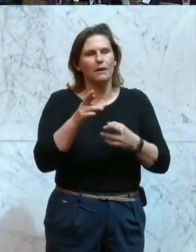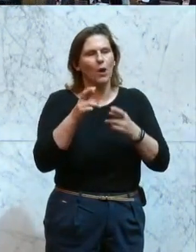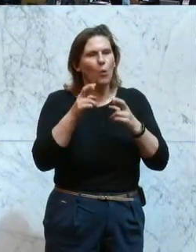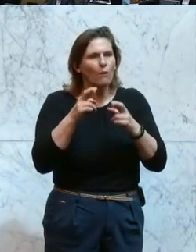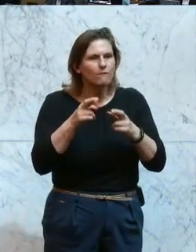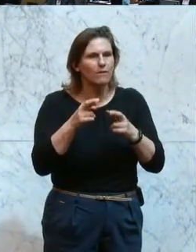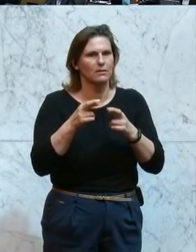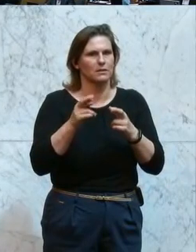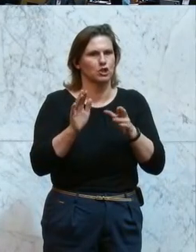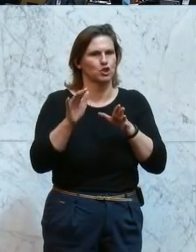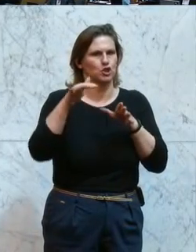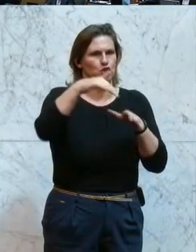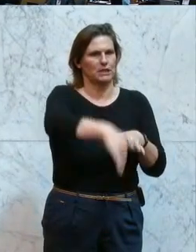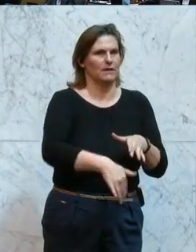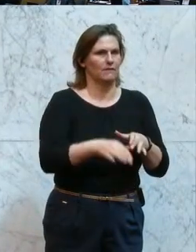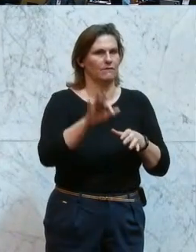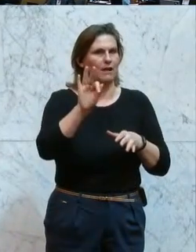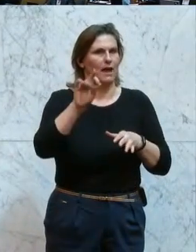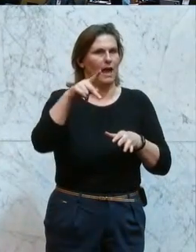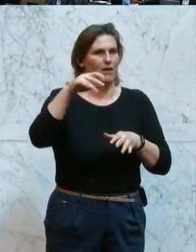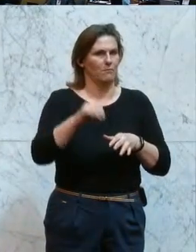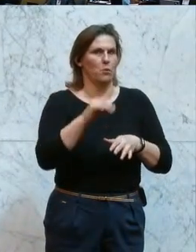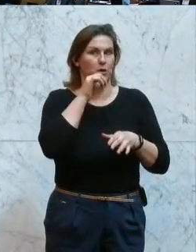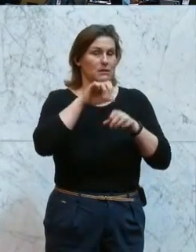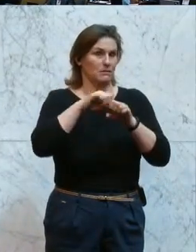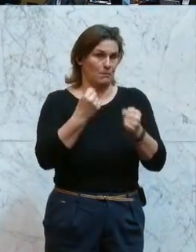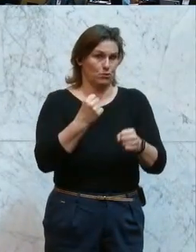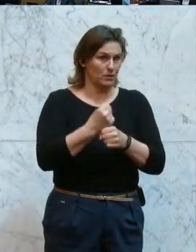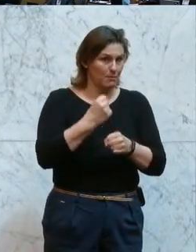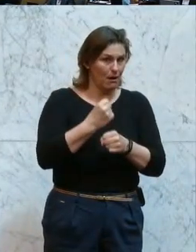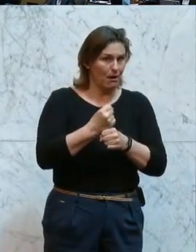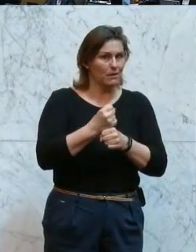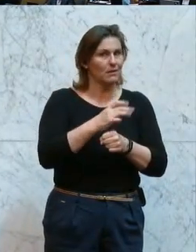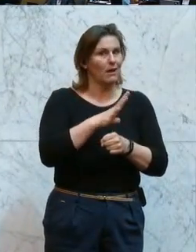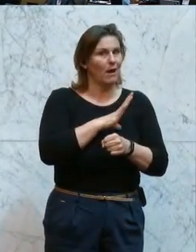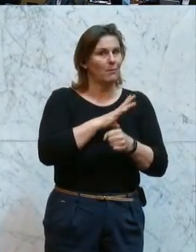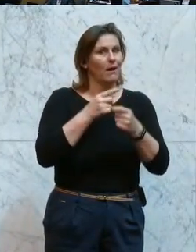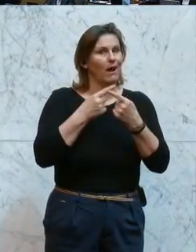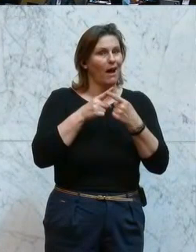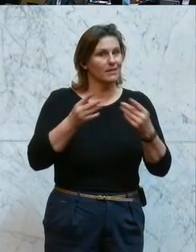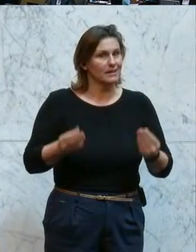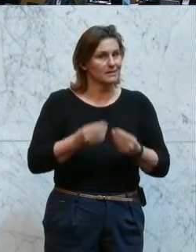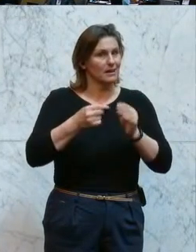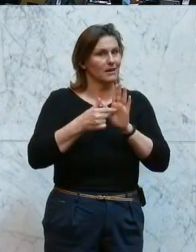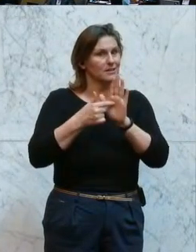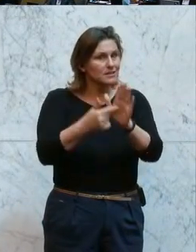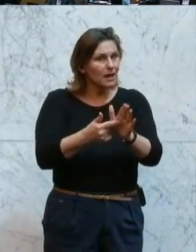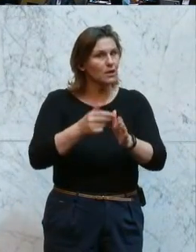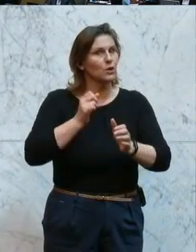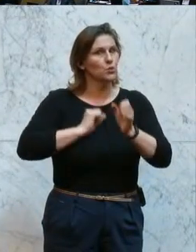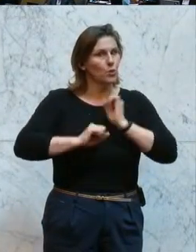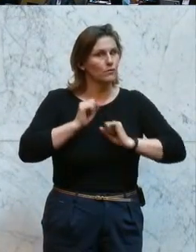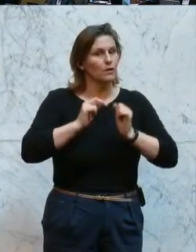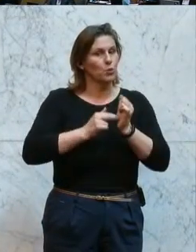FPÖ ging darin nicht zu Bruch. Aber er brachte etwas anderes, nämlich die Notwendigkeit der Einsetzung eines weiteren